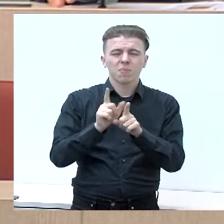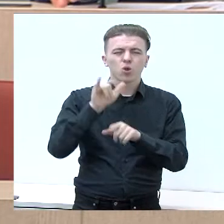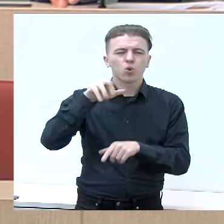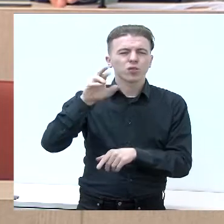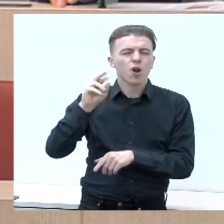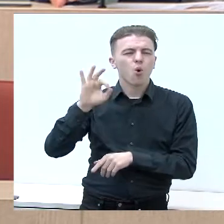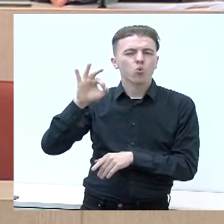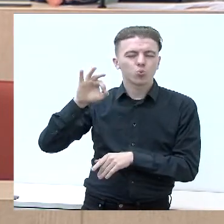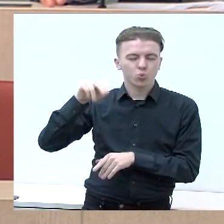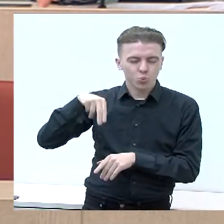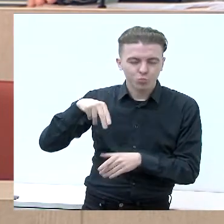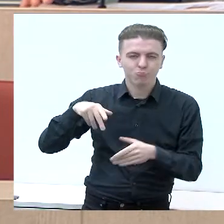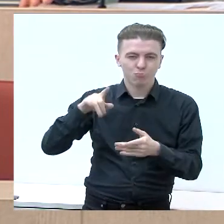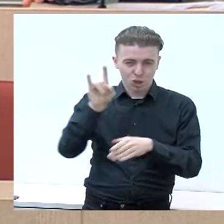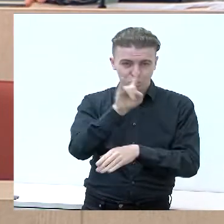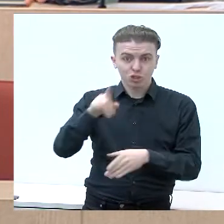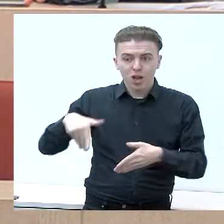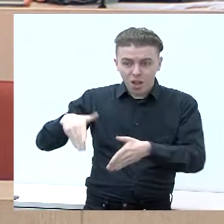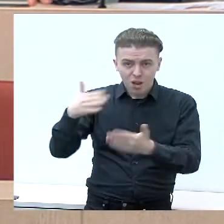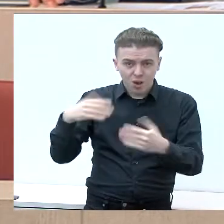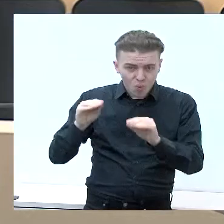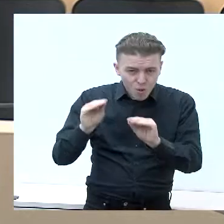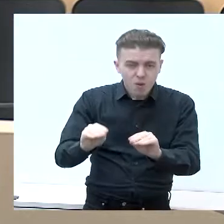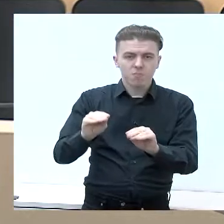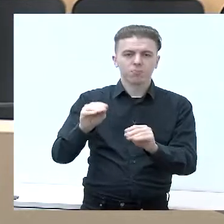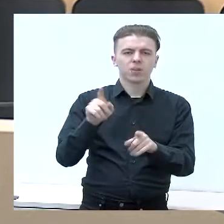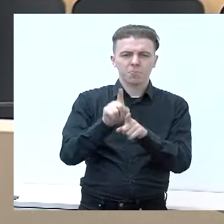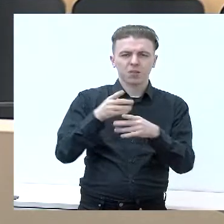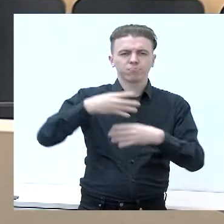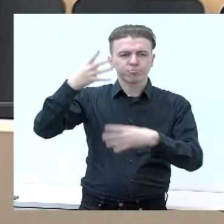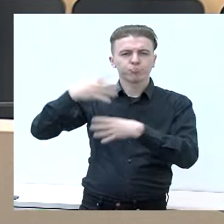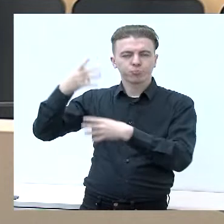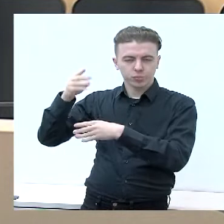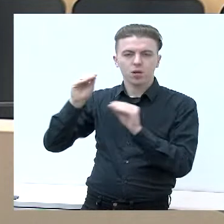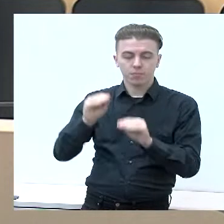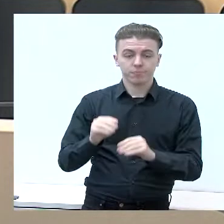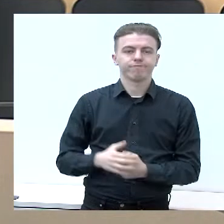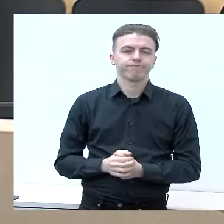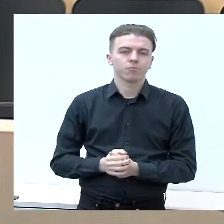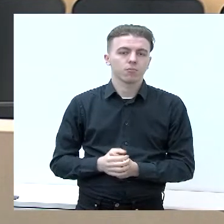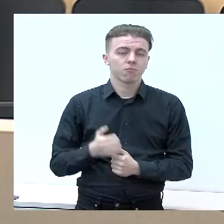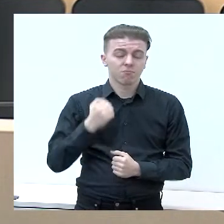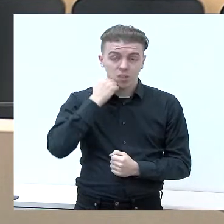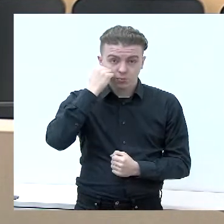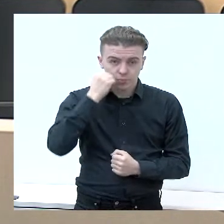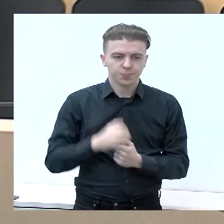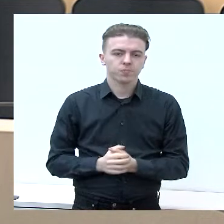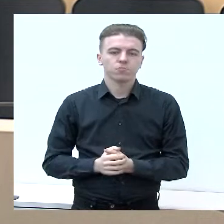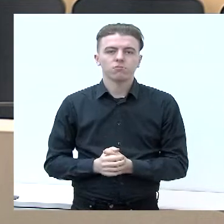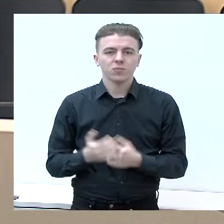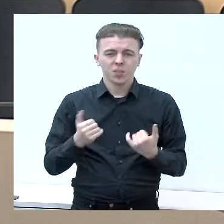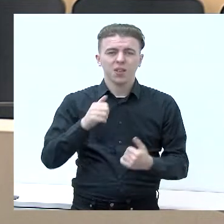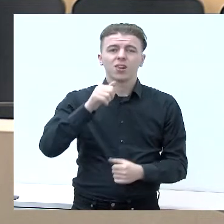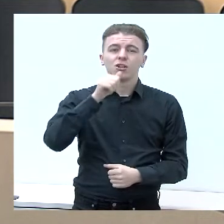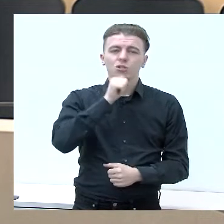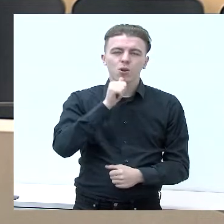važnyčią, baigti renovuoti trys daugia bučiai namai. Dėkui. Lietuvos valstiečių ir žaliųjų sąjunga,